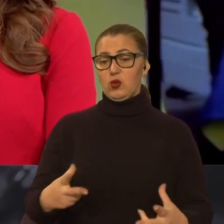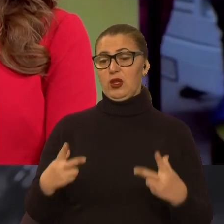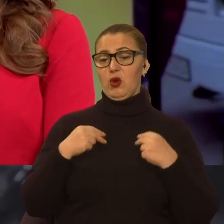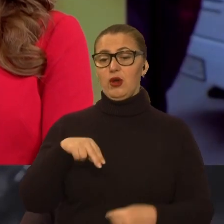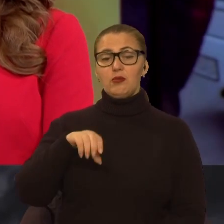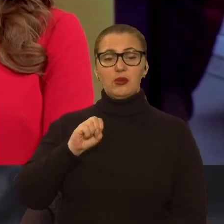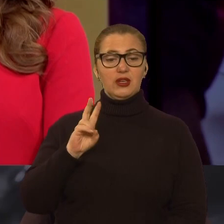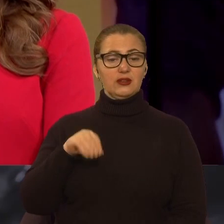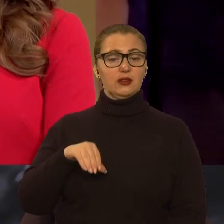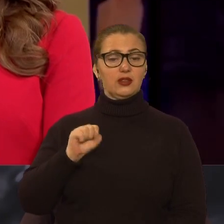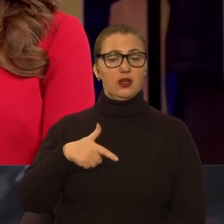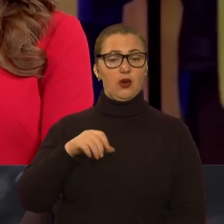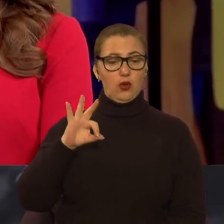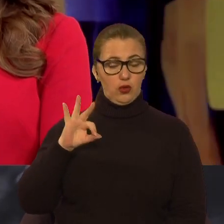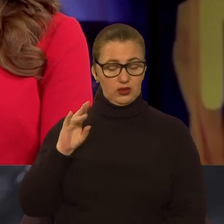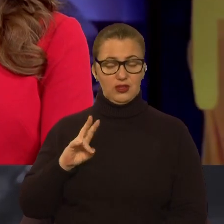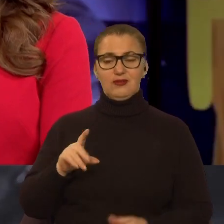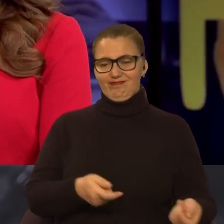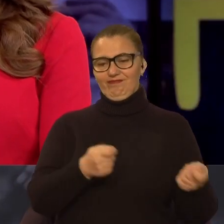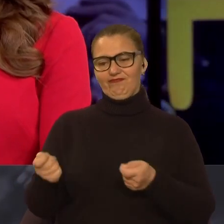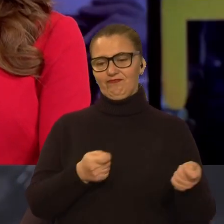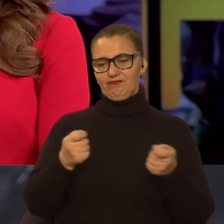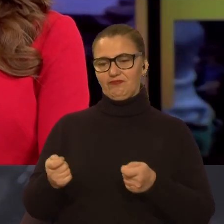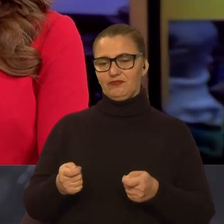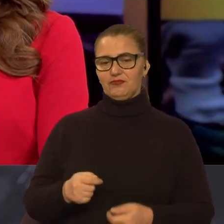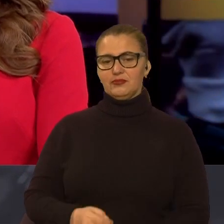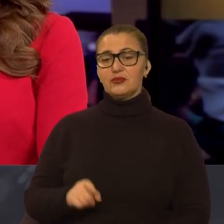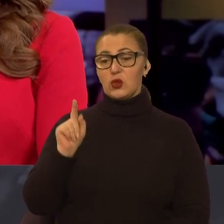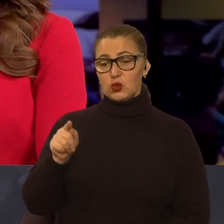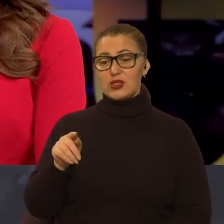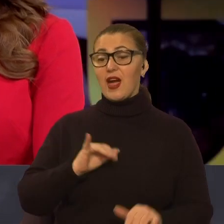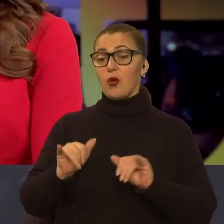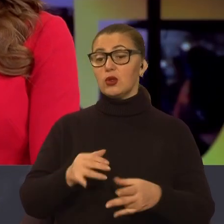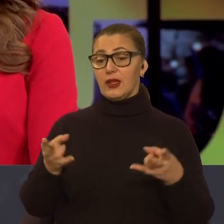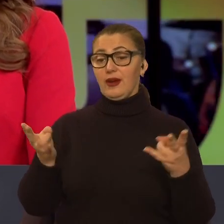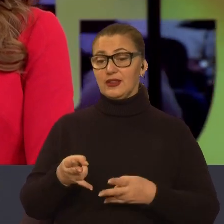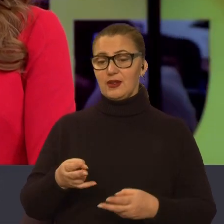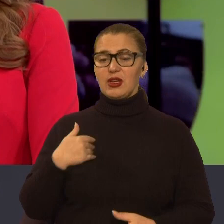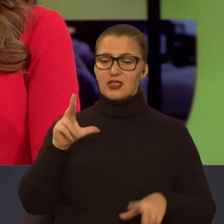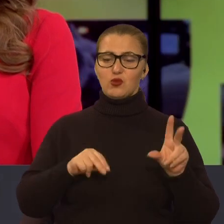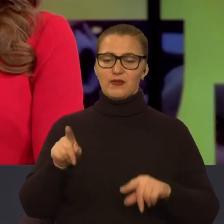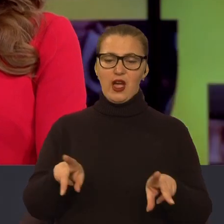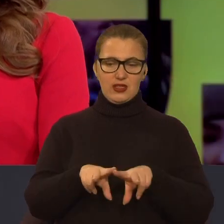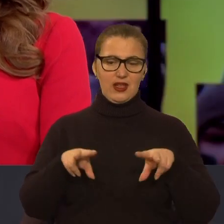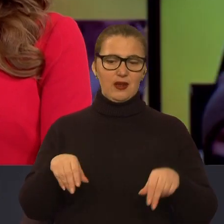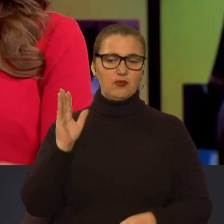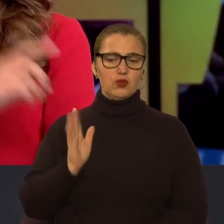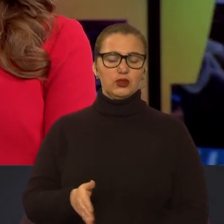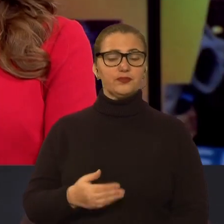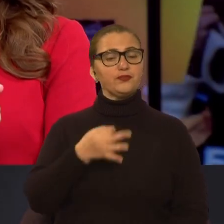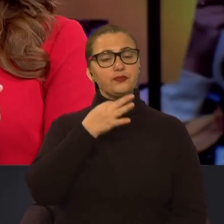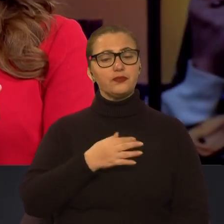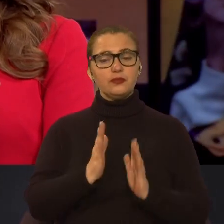якнайшвидше вона була там, де вона має бути для цього. І я сподіваюся, що так воно і буде. Скажіть, будь ласка,